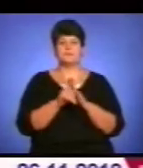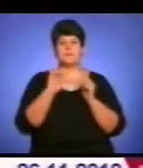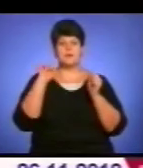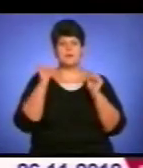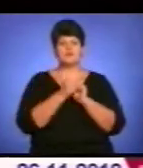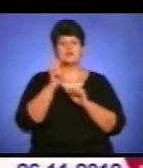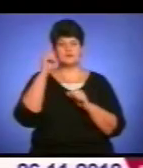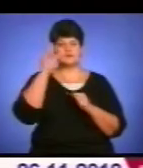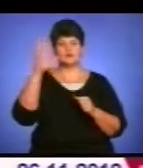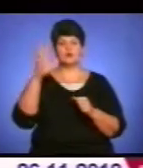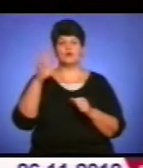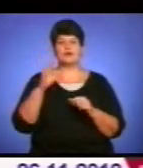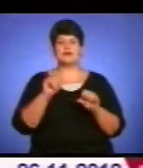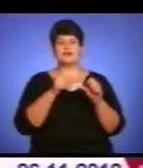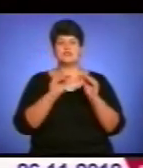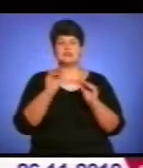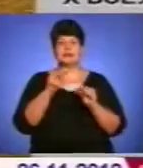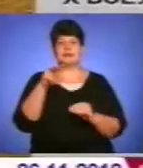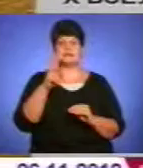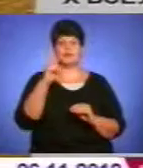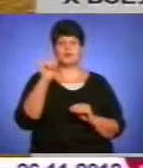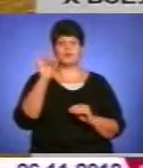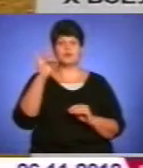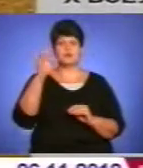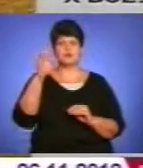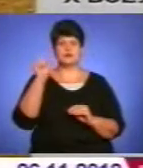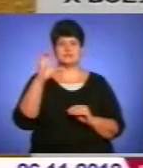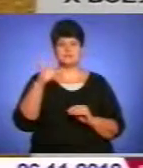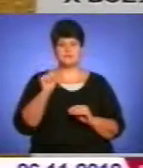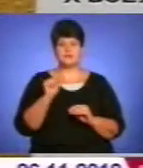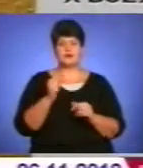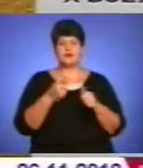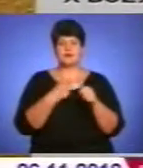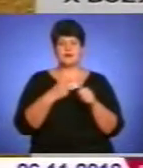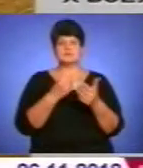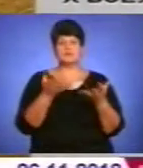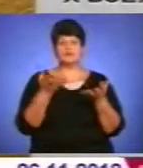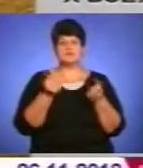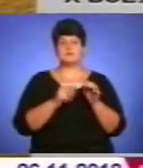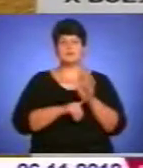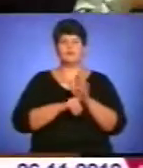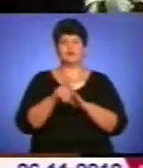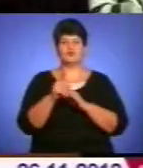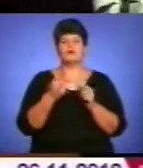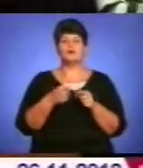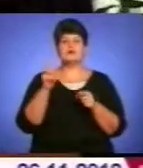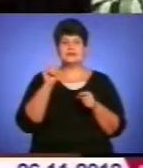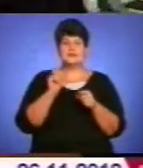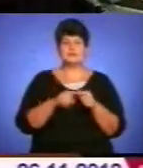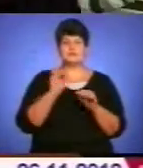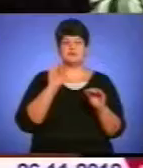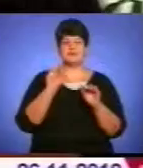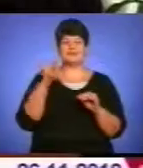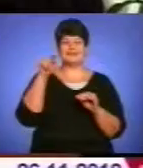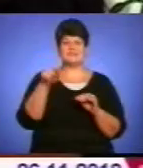всесвітньо відомого режисера-реформатора Леся Корбаса. Свою назву фестиваль узяв саме від назви започаткованого цим видатним режисером у